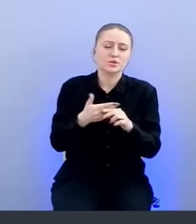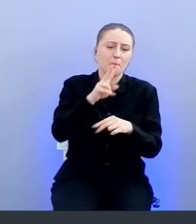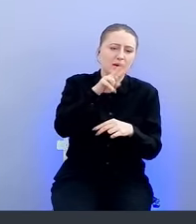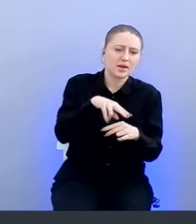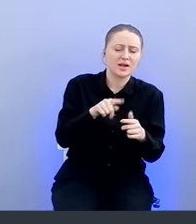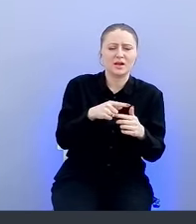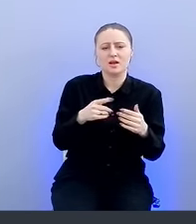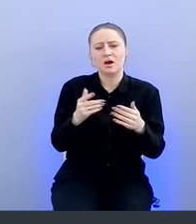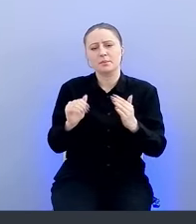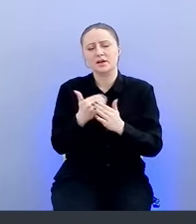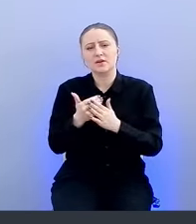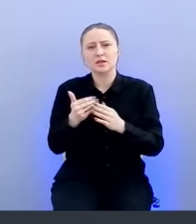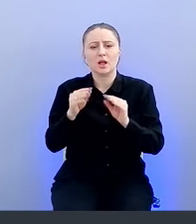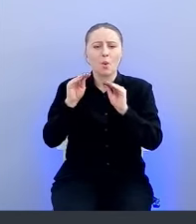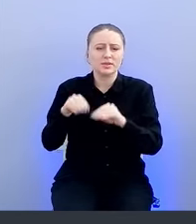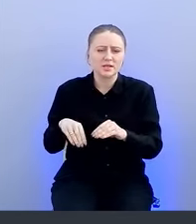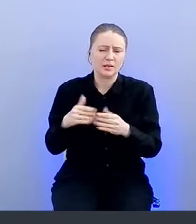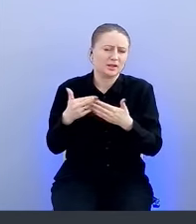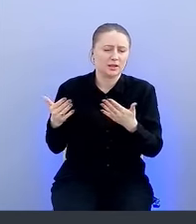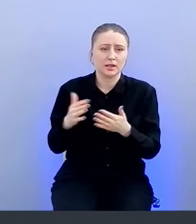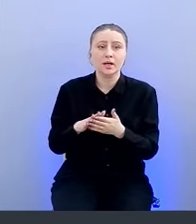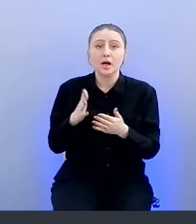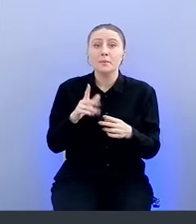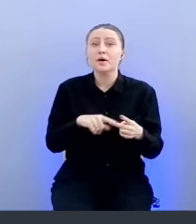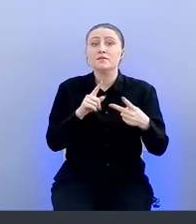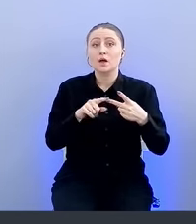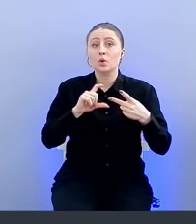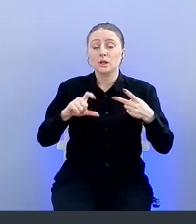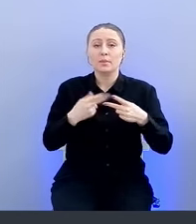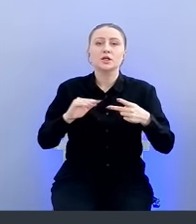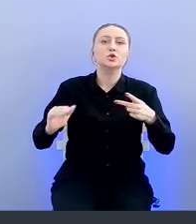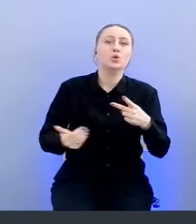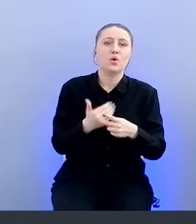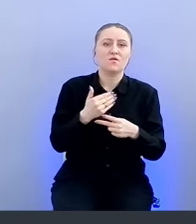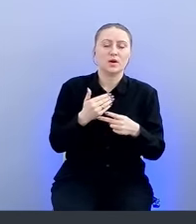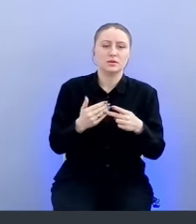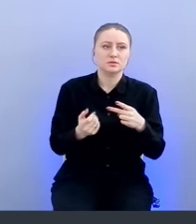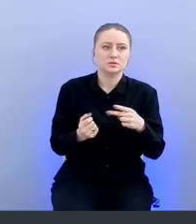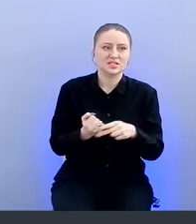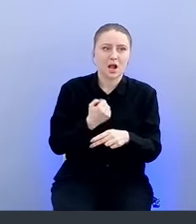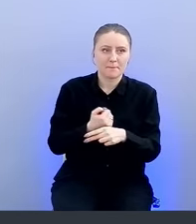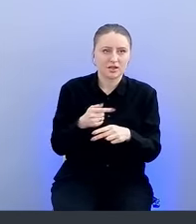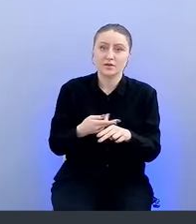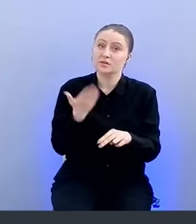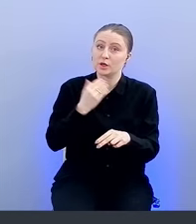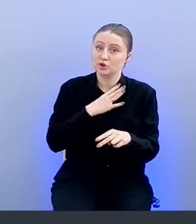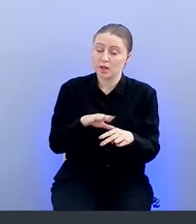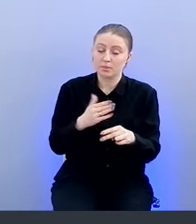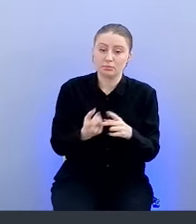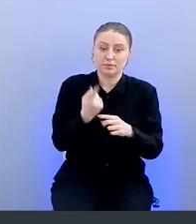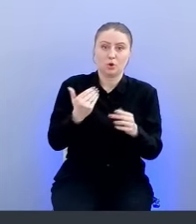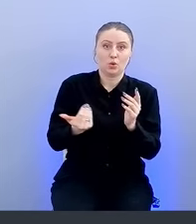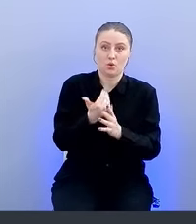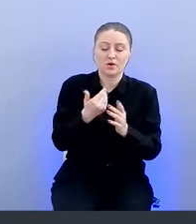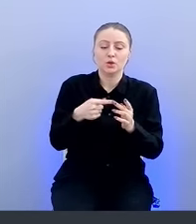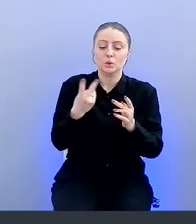обновление описания по фандингу. Второй этап — это новые срабатывания. Ну, здесь все понятно, то есть этого раньше не было, это нужно просто на платформу